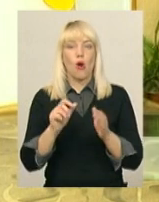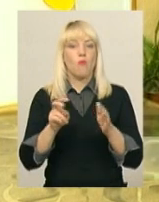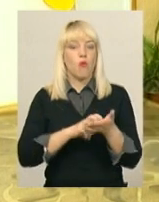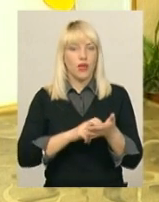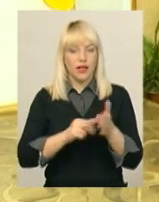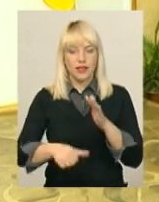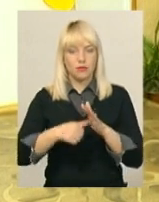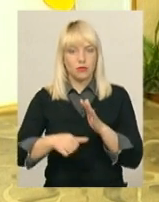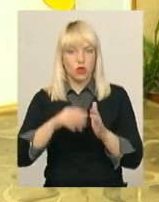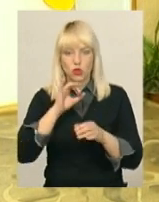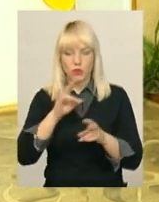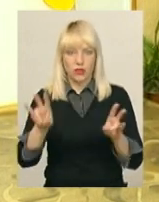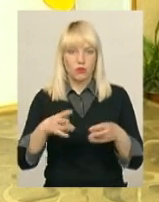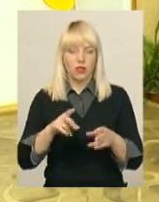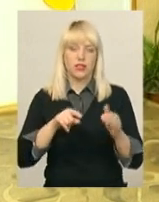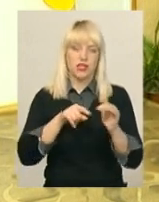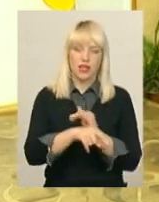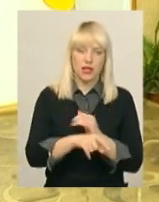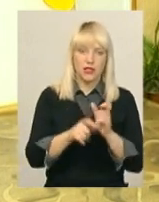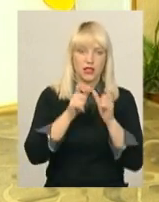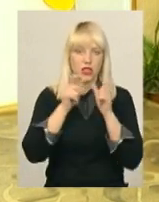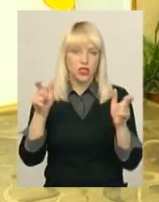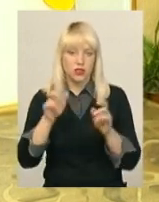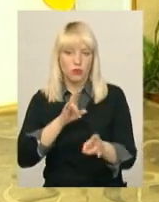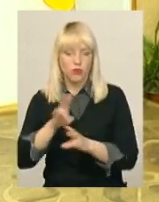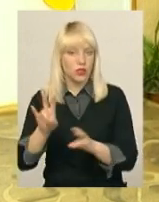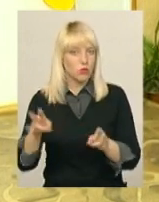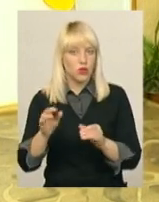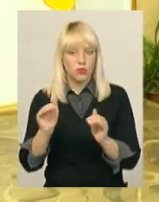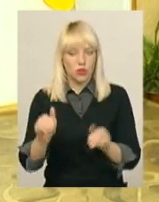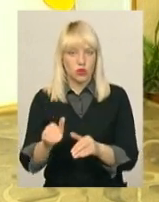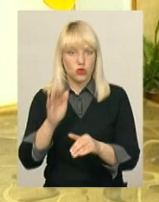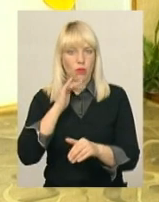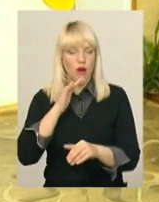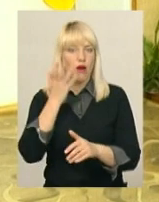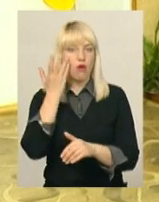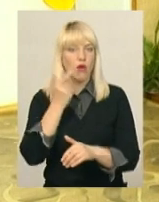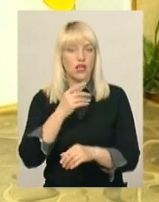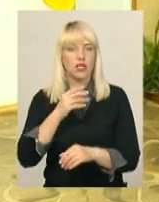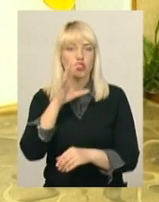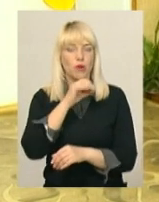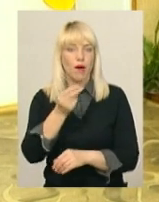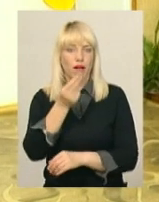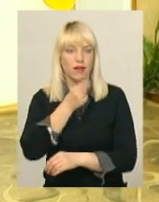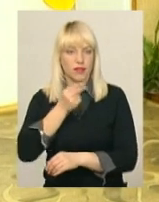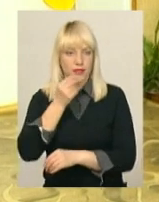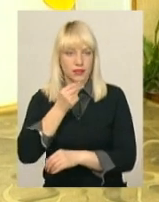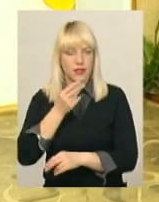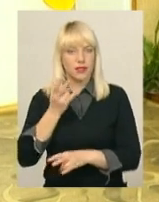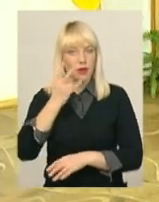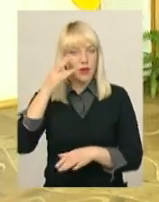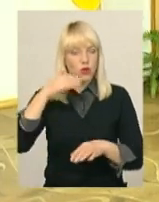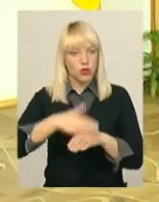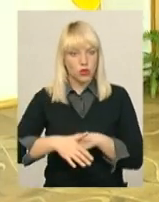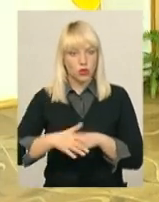не потрібно. Тобто тікати від них, кричати або провокувати. Не потрібно зачіпати собак, коли вони їдять. Це основне правило поводження з собаками. Потрібно розуміти,